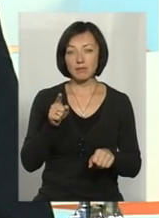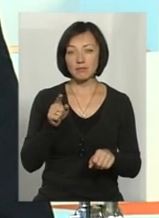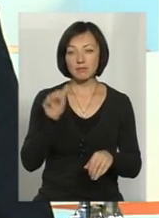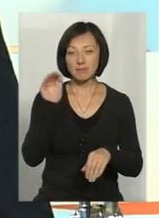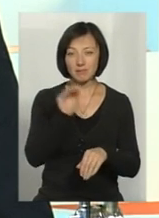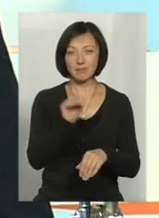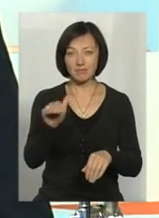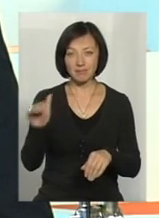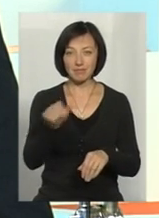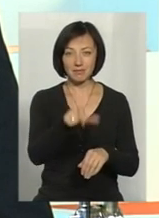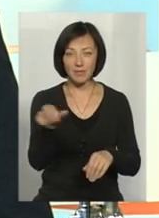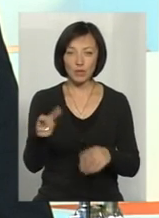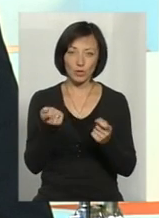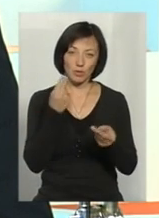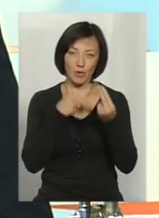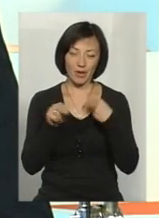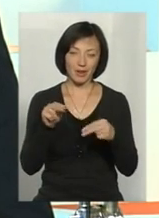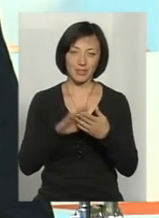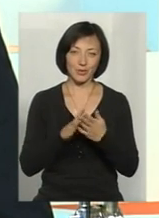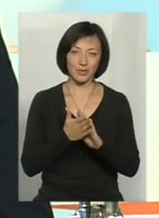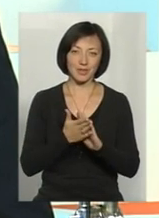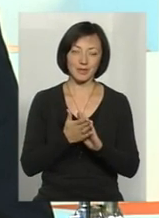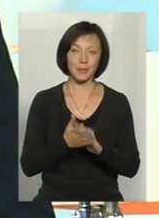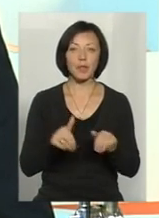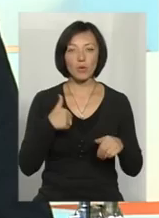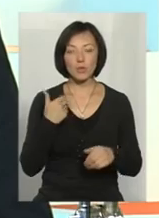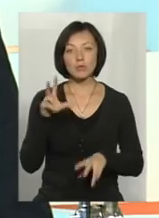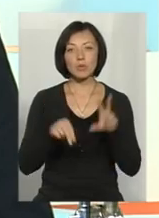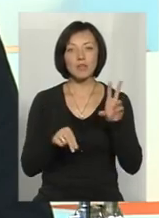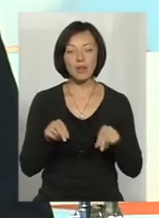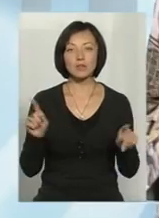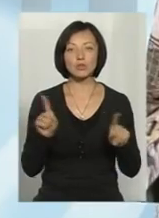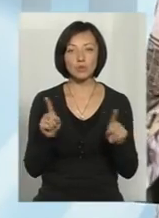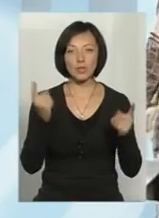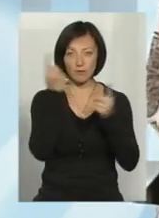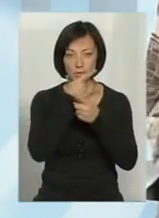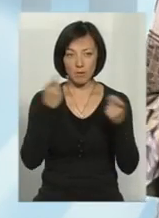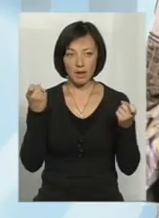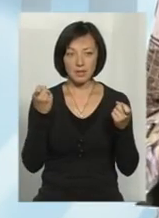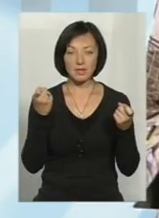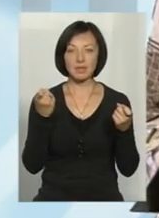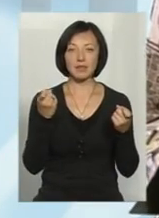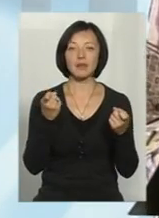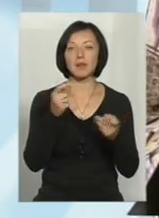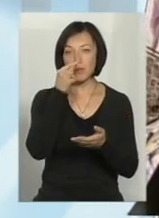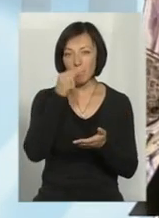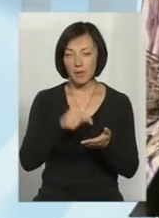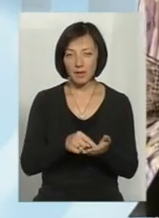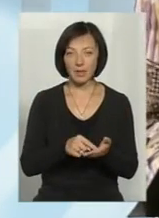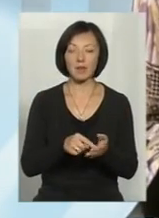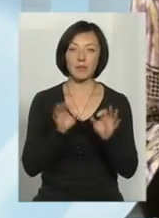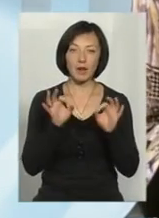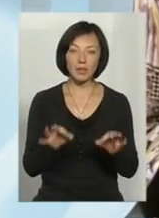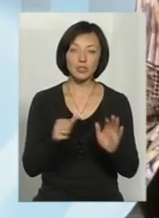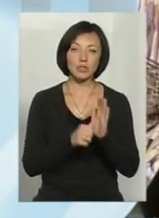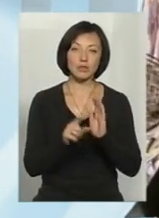трошки покращити екологічної свідомісті. Хочеться сподіватися, що інформація, як зерно впаде в дячний ґрунт, 61